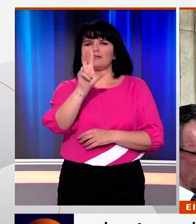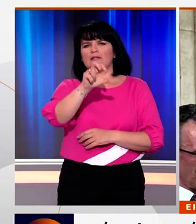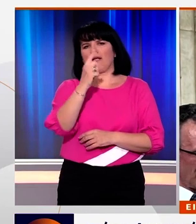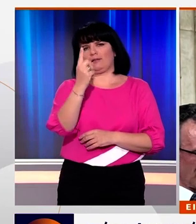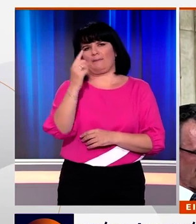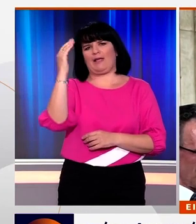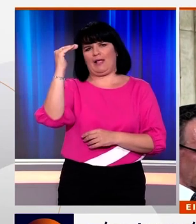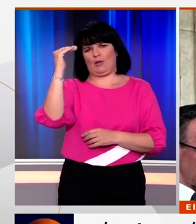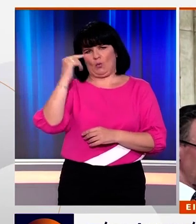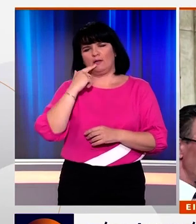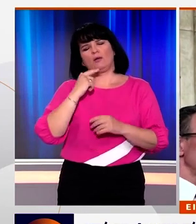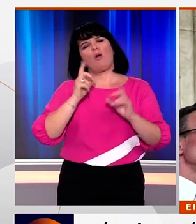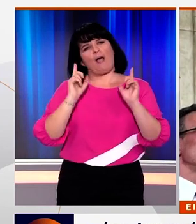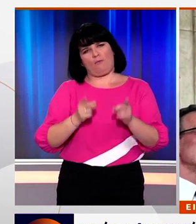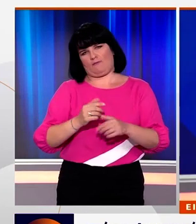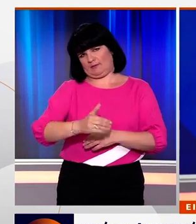31 Ιουλίου.